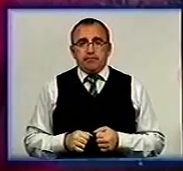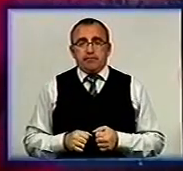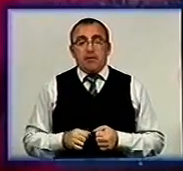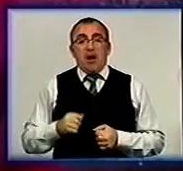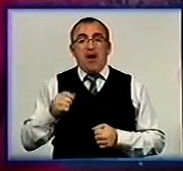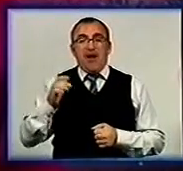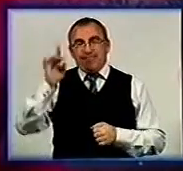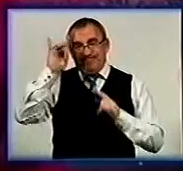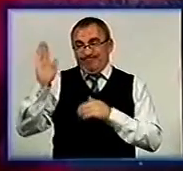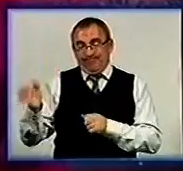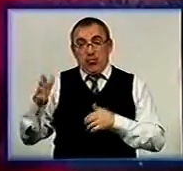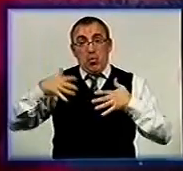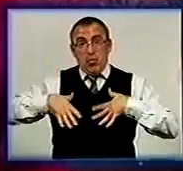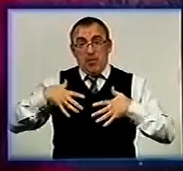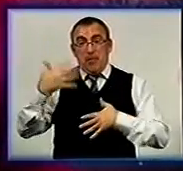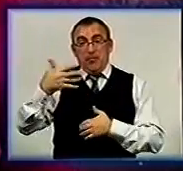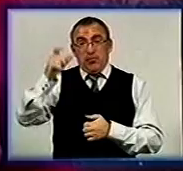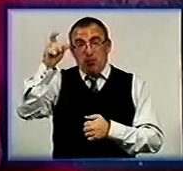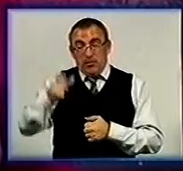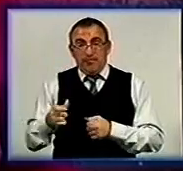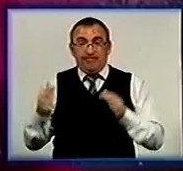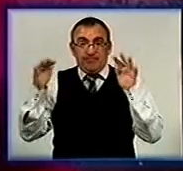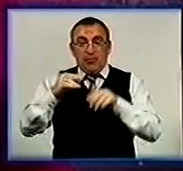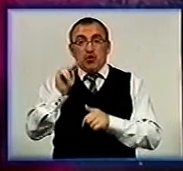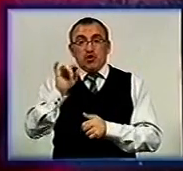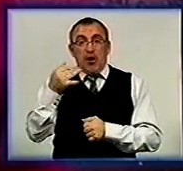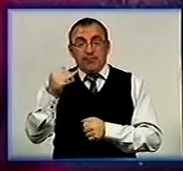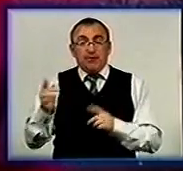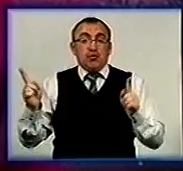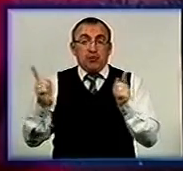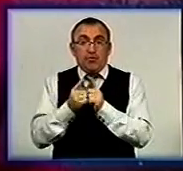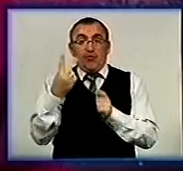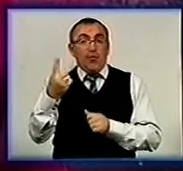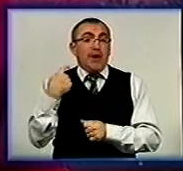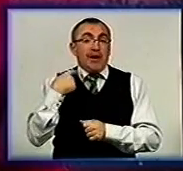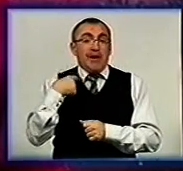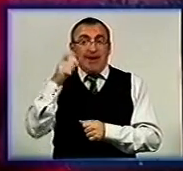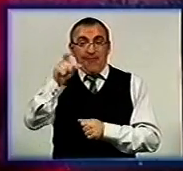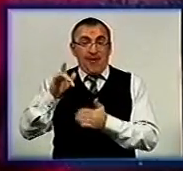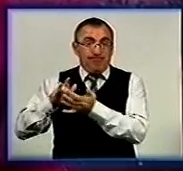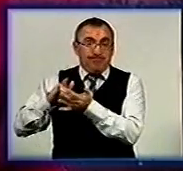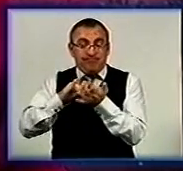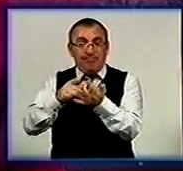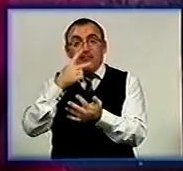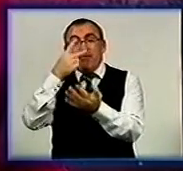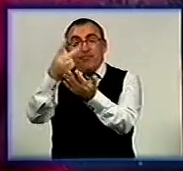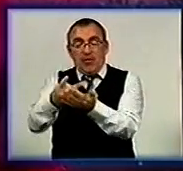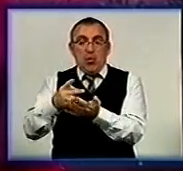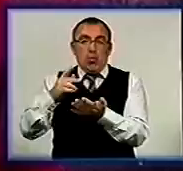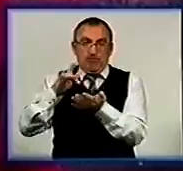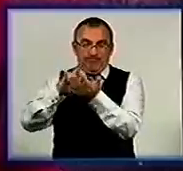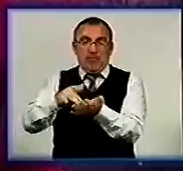Автостопом до Грузії близько 50 людей зібралися у бібліотеці Чижевську, аби зустріти двох кірвоградських мандрівників, які відвідали Грузію.